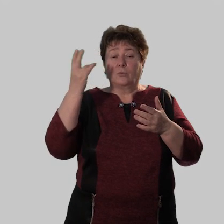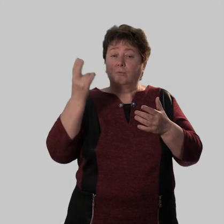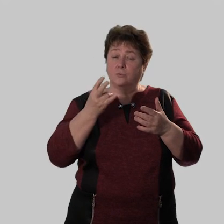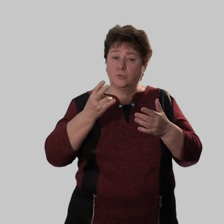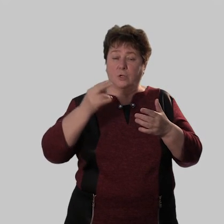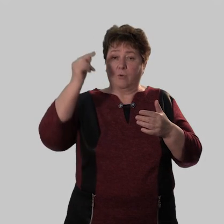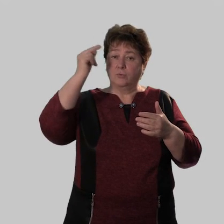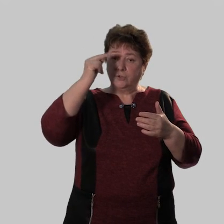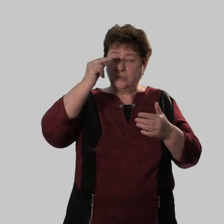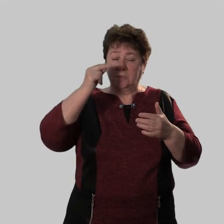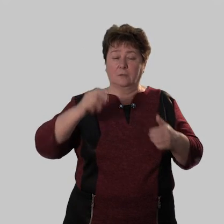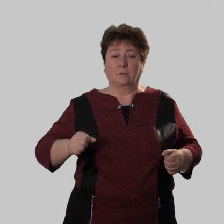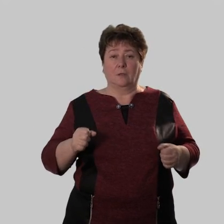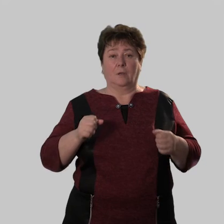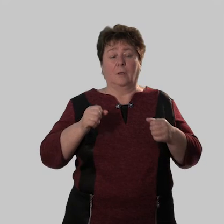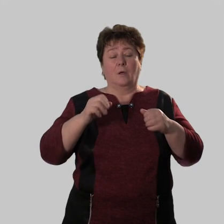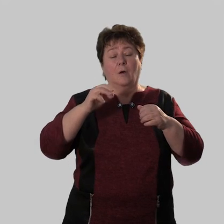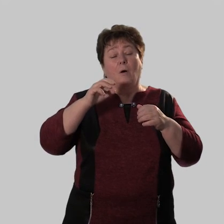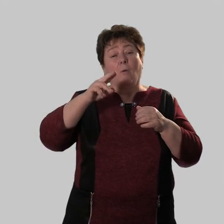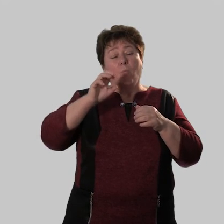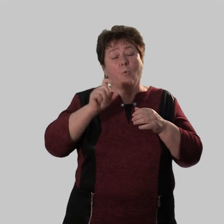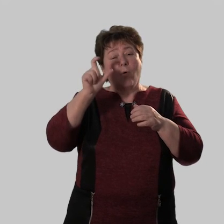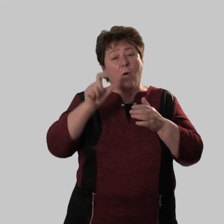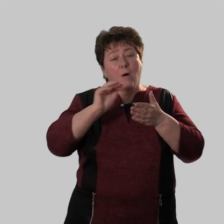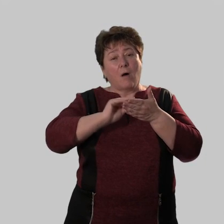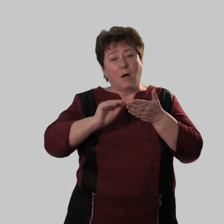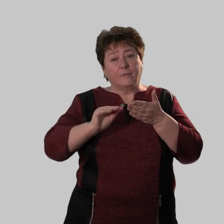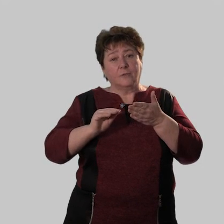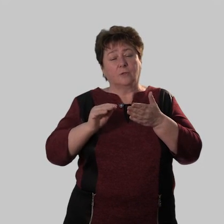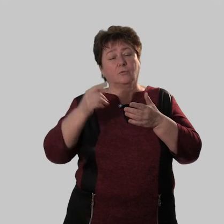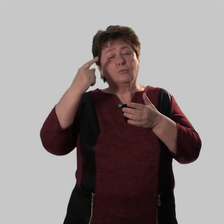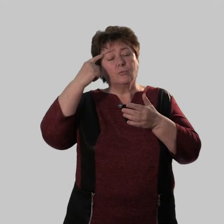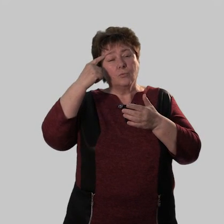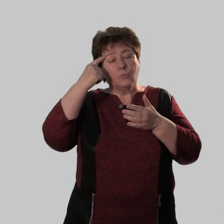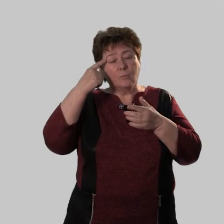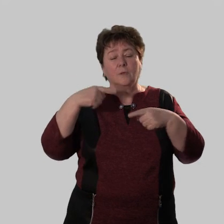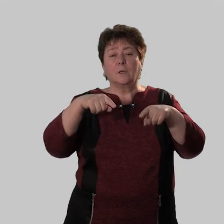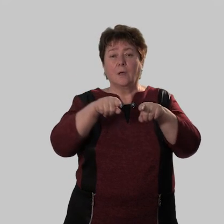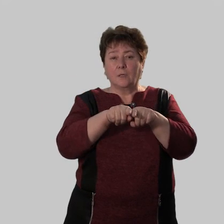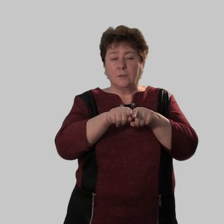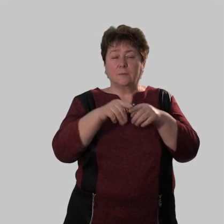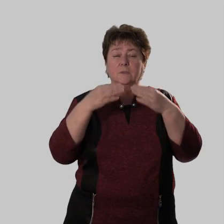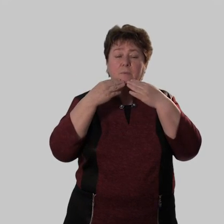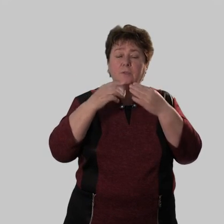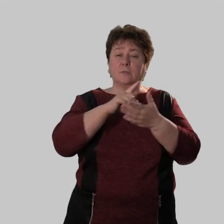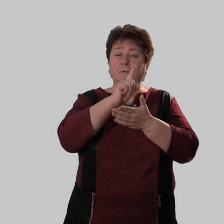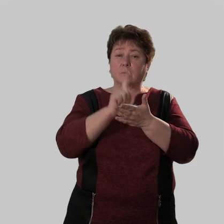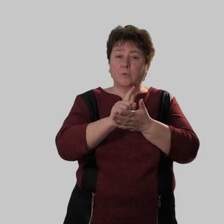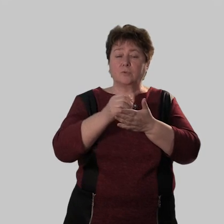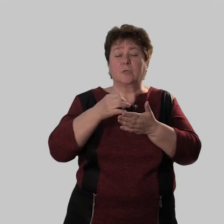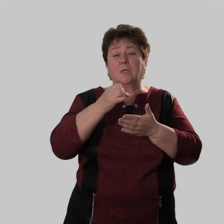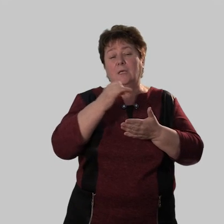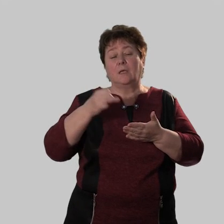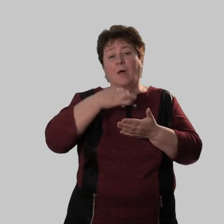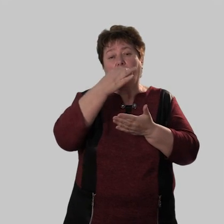думанию надо учиться. По соловейчику думать – значит задавать вопросы и